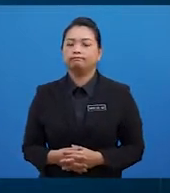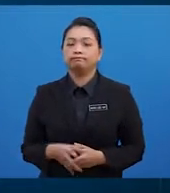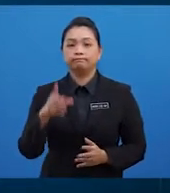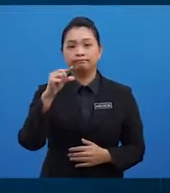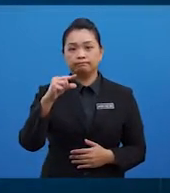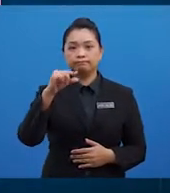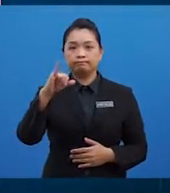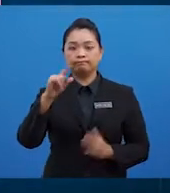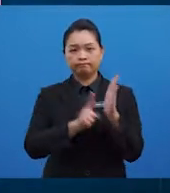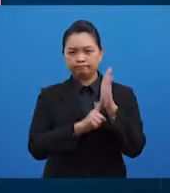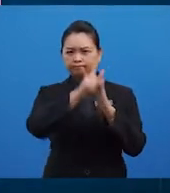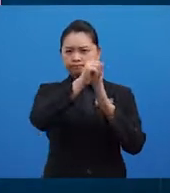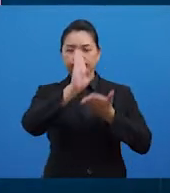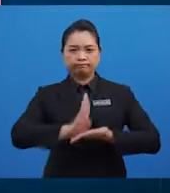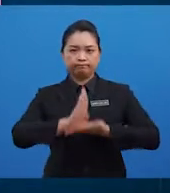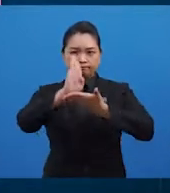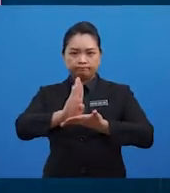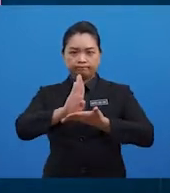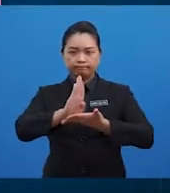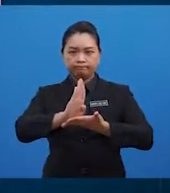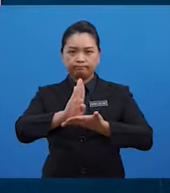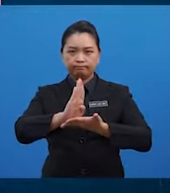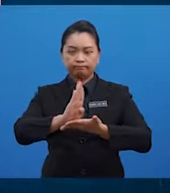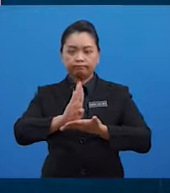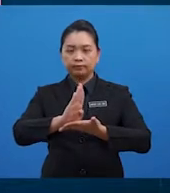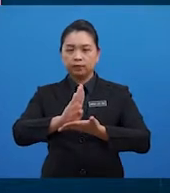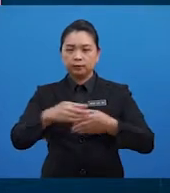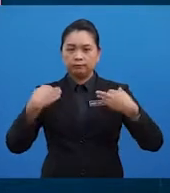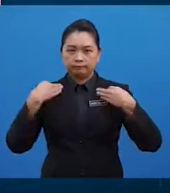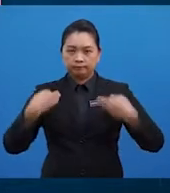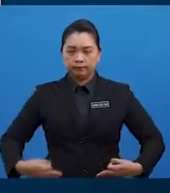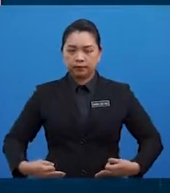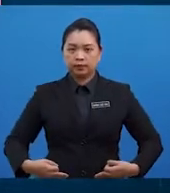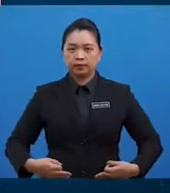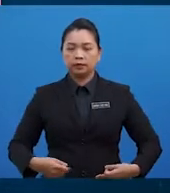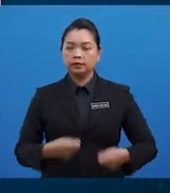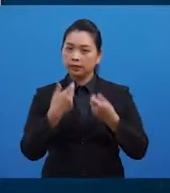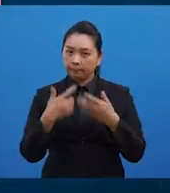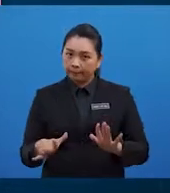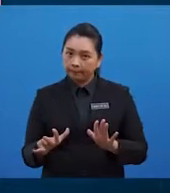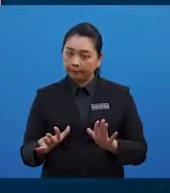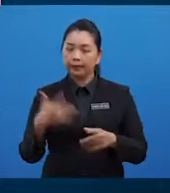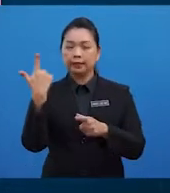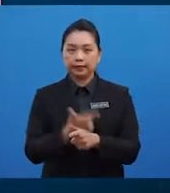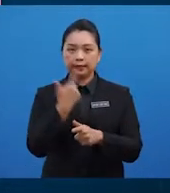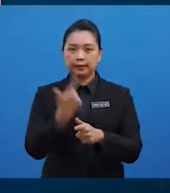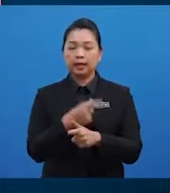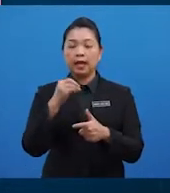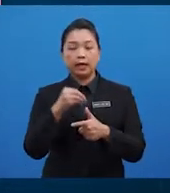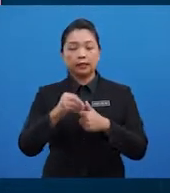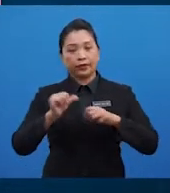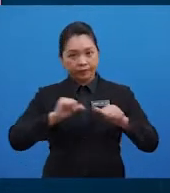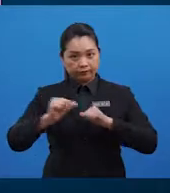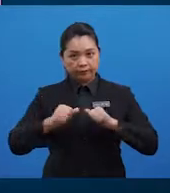GI tinggi membantu dalam pemulihan fizikal selepas latihan atau aktiviti